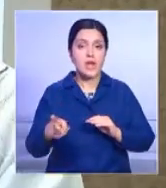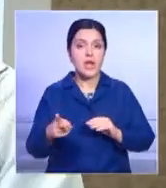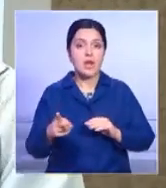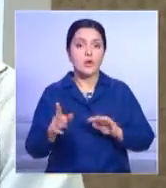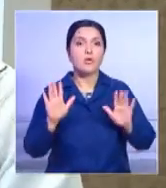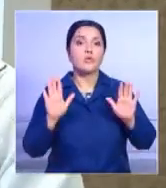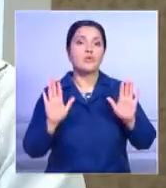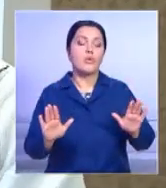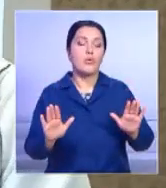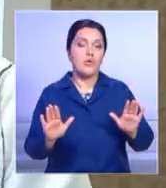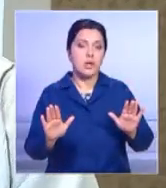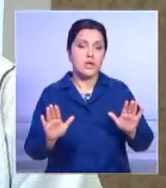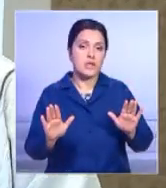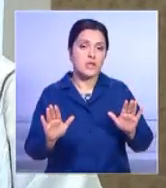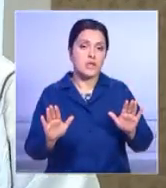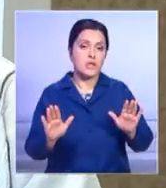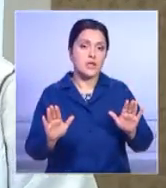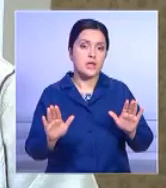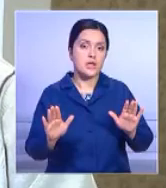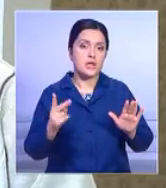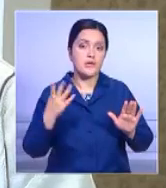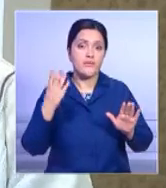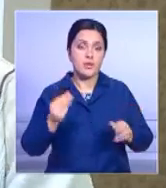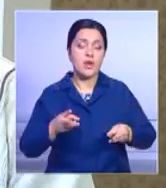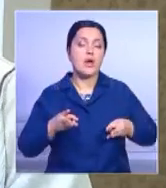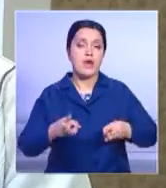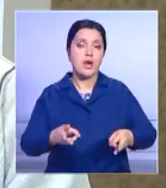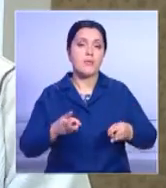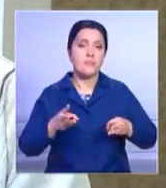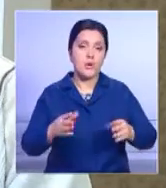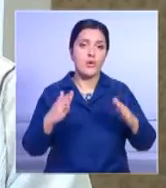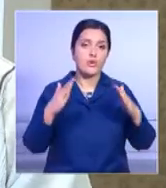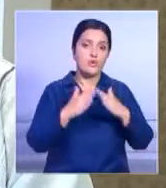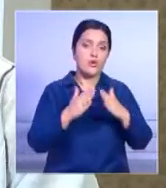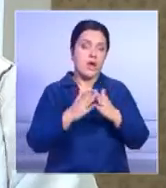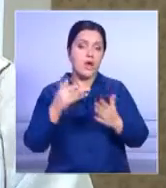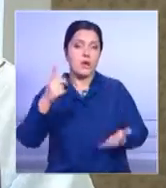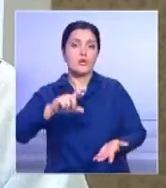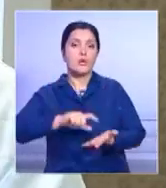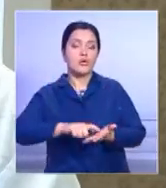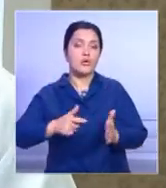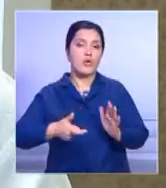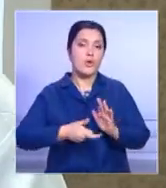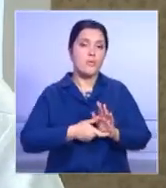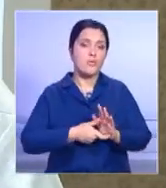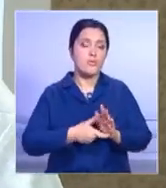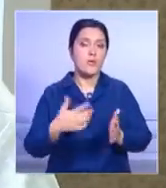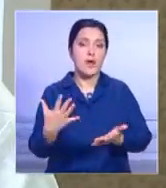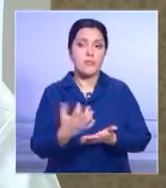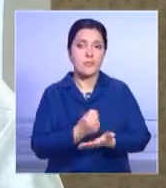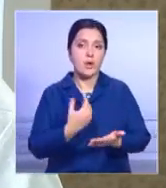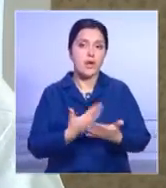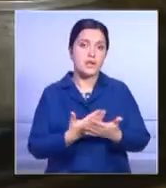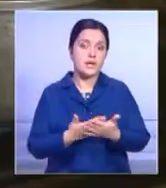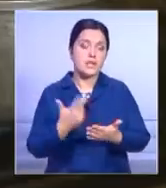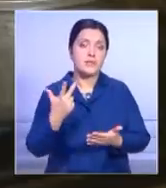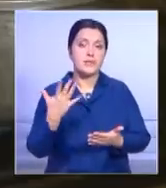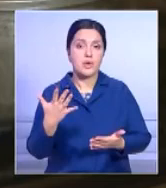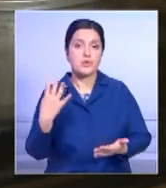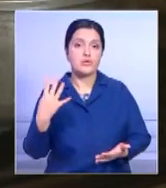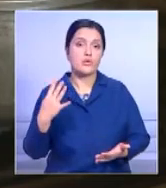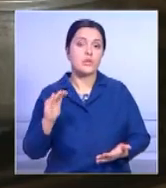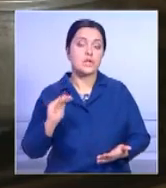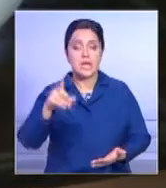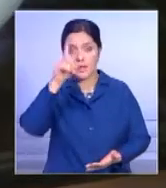готова обогревать дом в одну комнату, получается где-то 35-40 тысяч